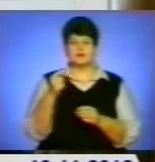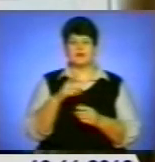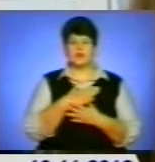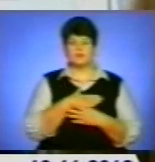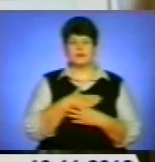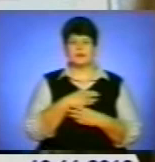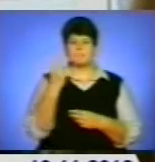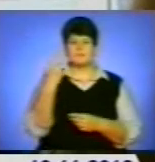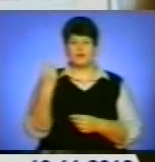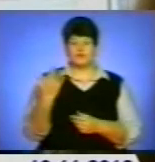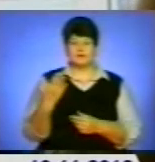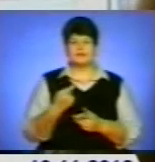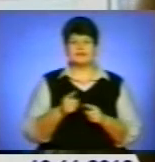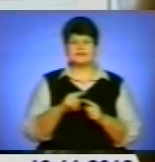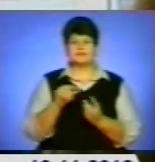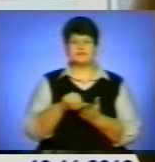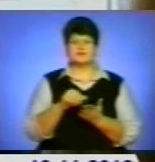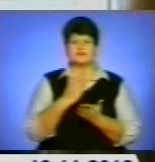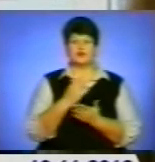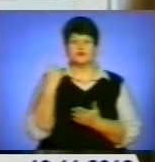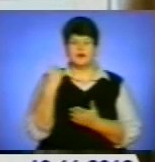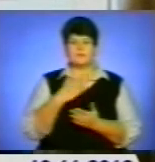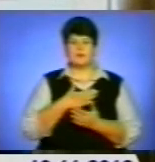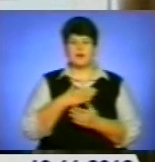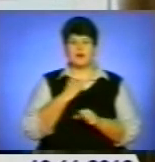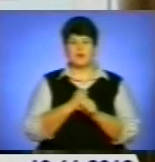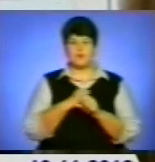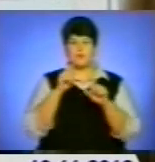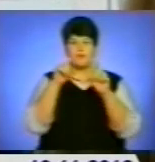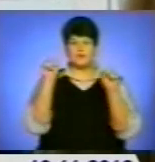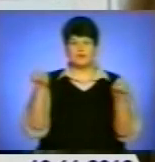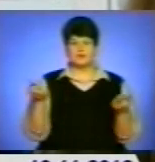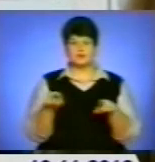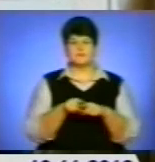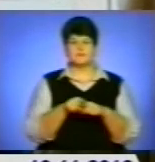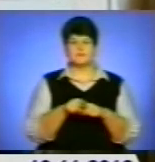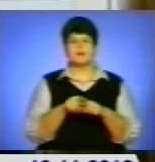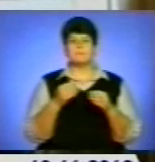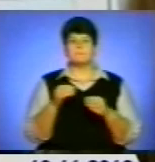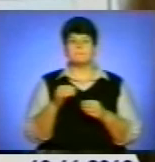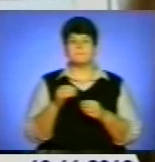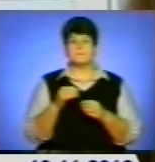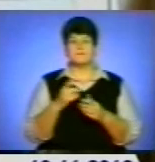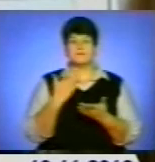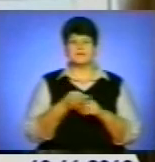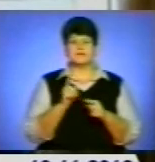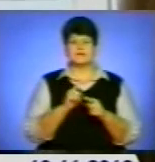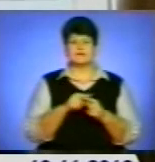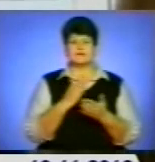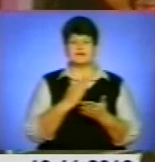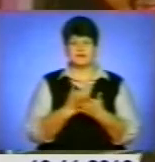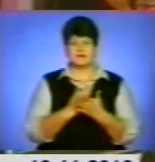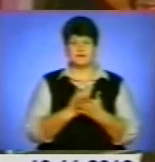вистачі представлена тільки одна моя робота, тобто це портрет Віталія Козловського вишити. Оригінал зараз знаходиться у співика,